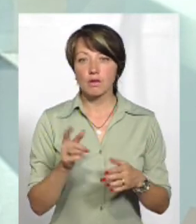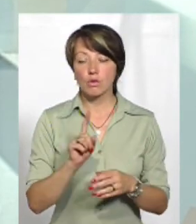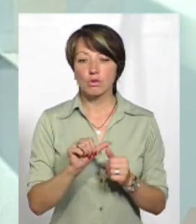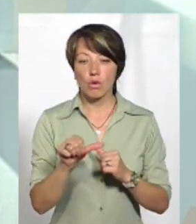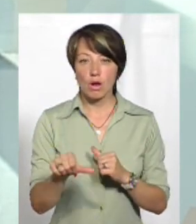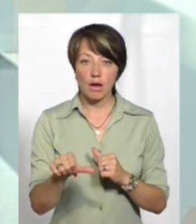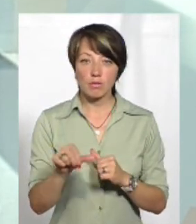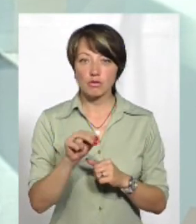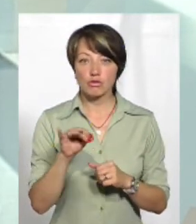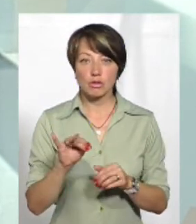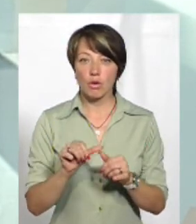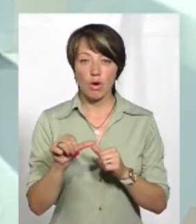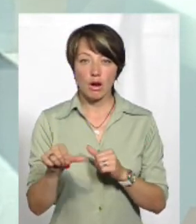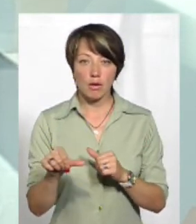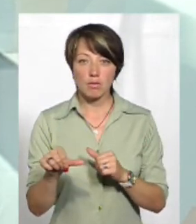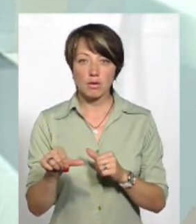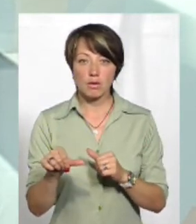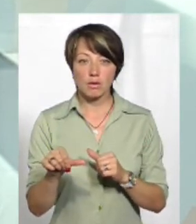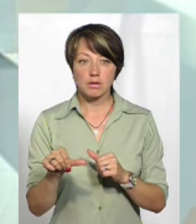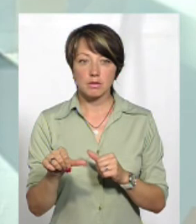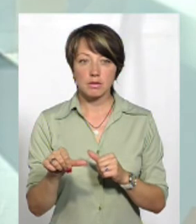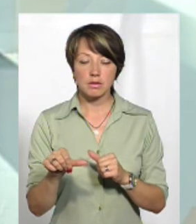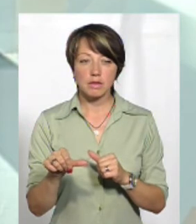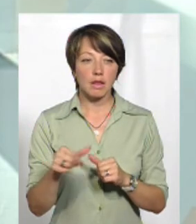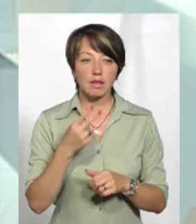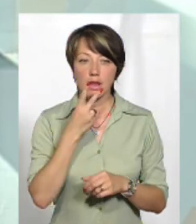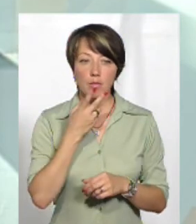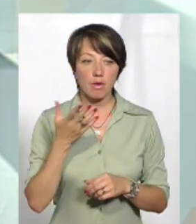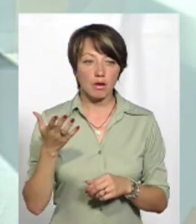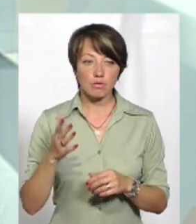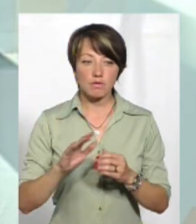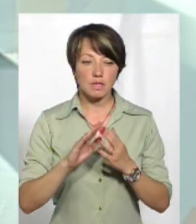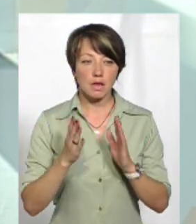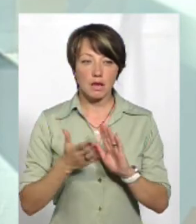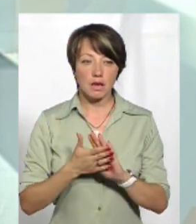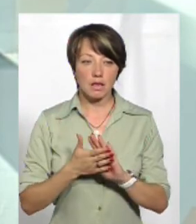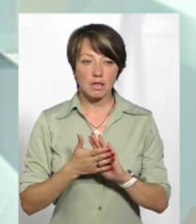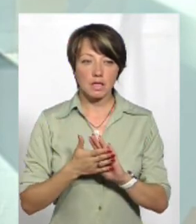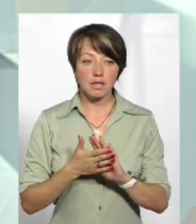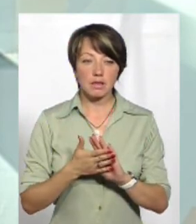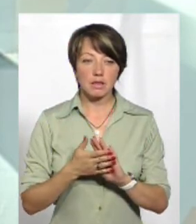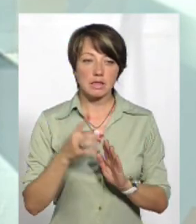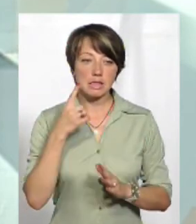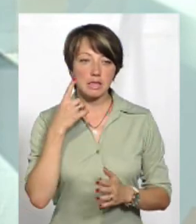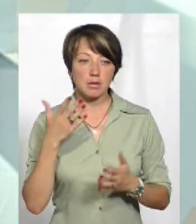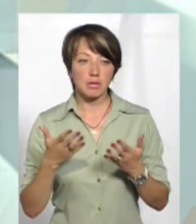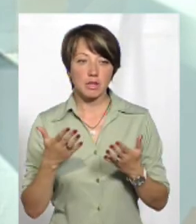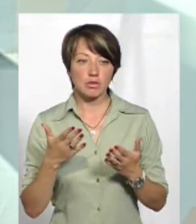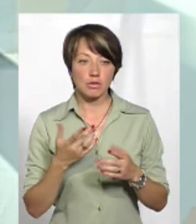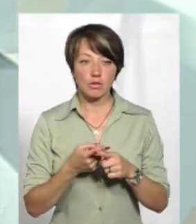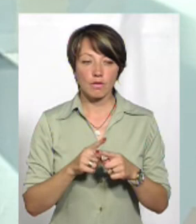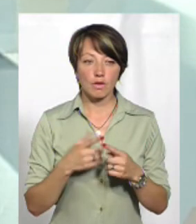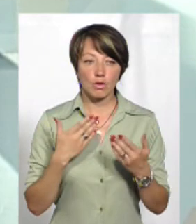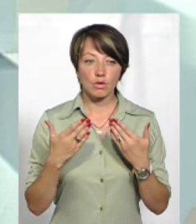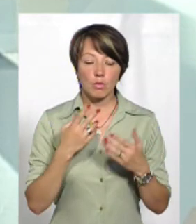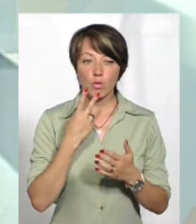що окремий комітет чи неокремий, я великої різниці не бачу. Взагалі я скептично до цього відношуся, правда. Але